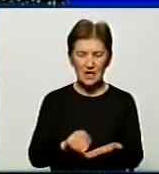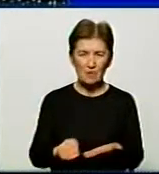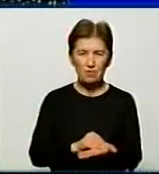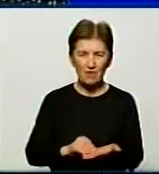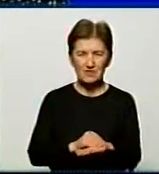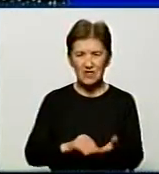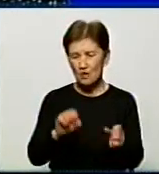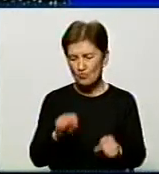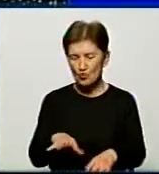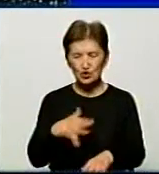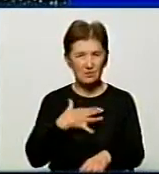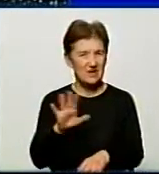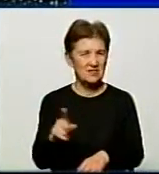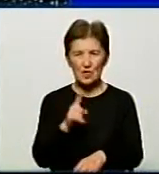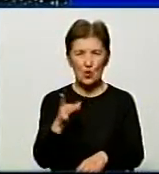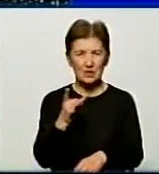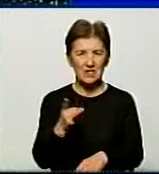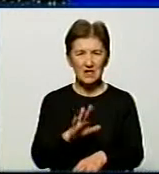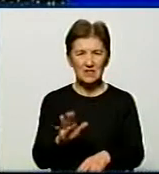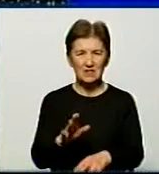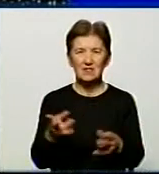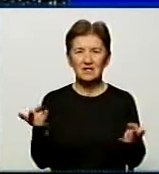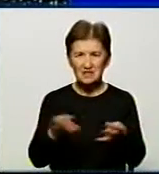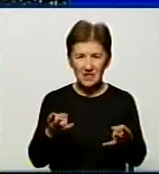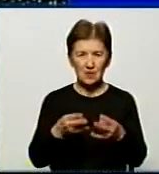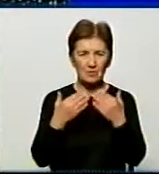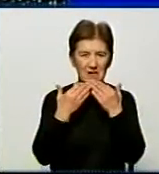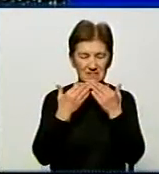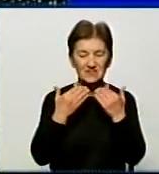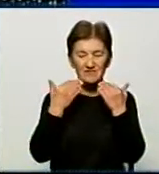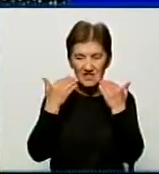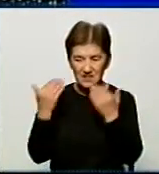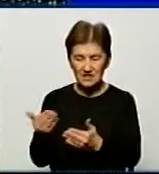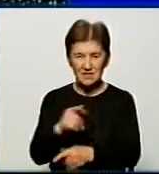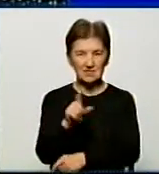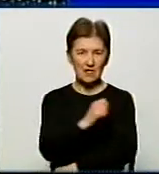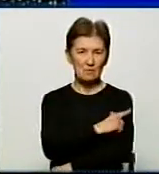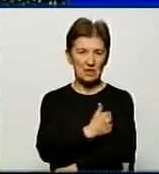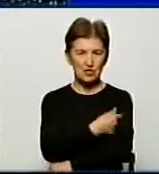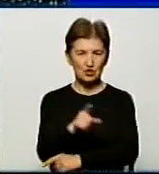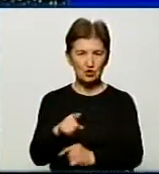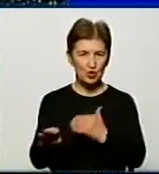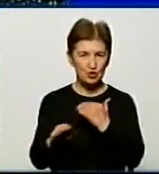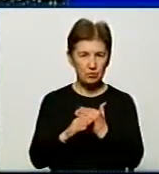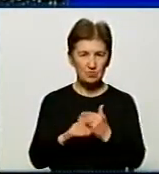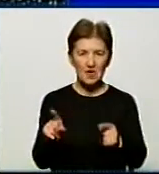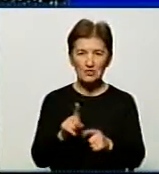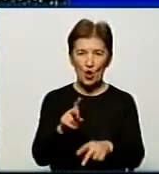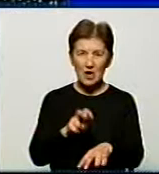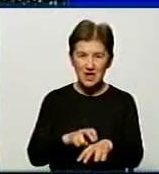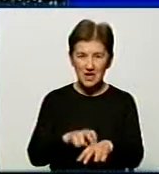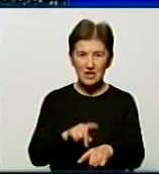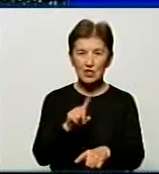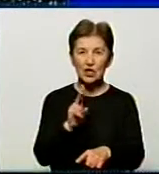можливо, і не один раз, що треба звертатися таки за медичною допомогою, і щоб лікар, який за вас